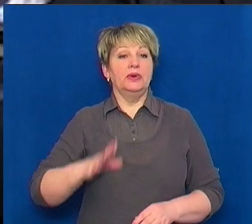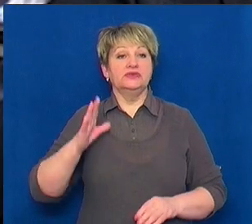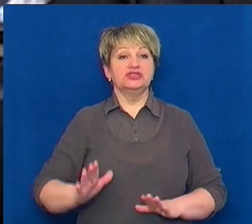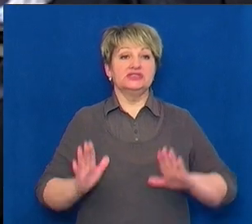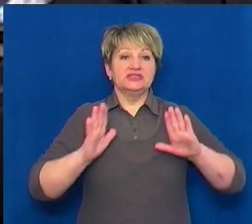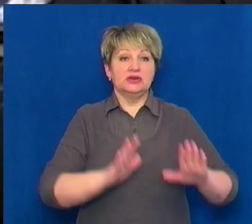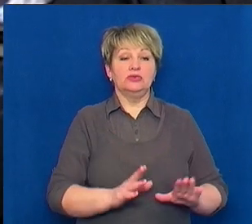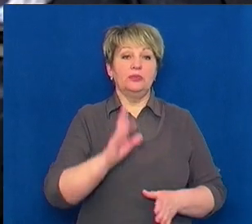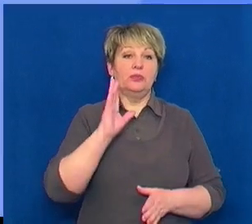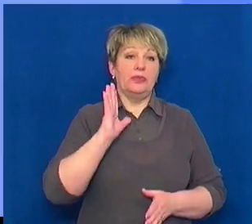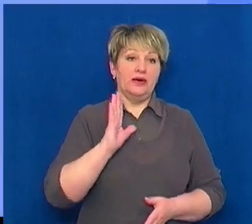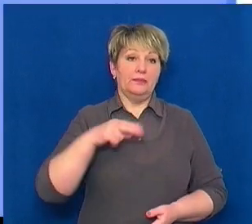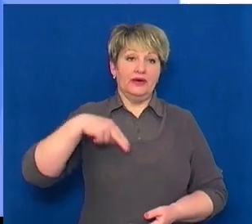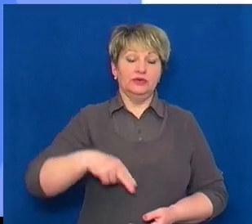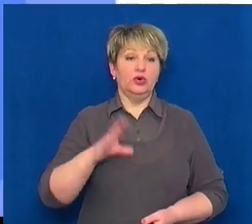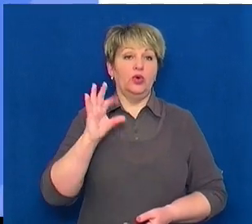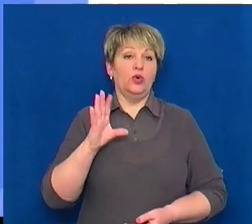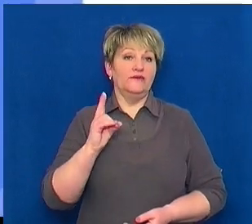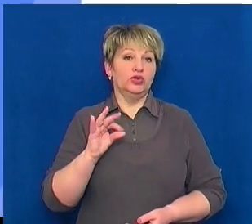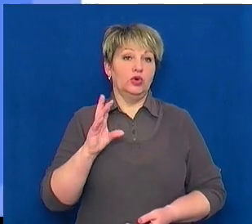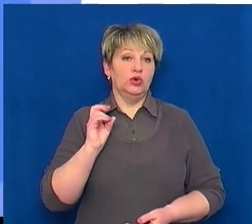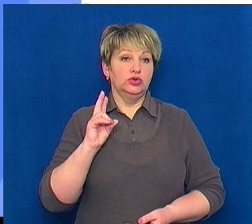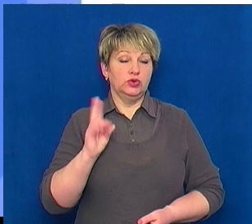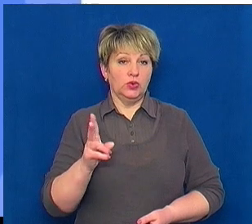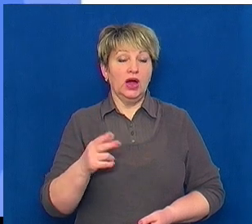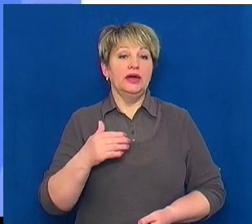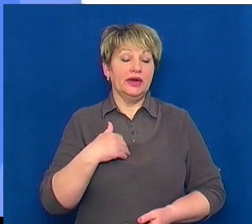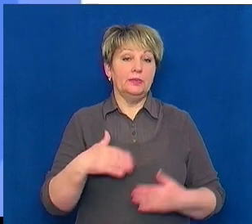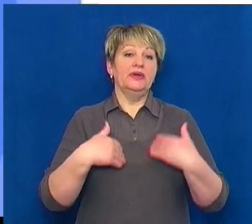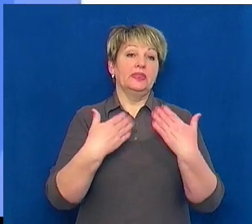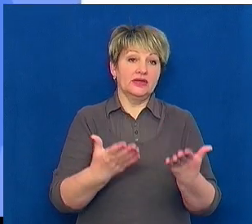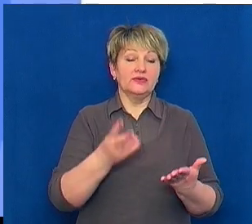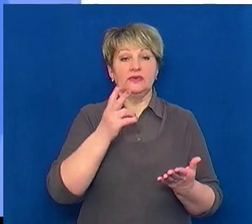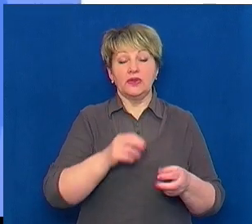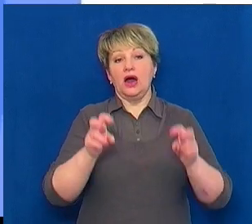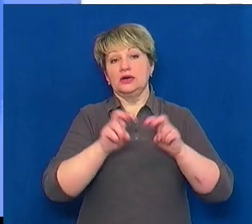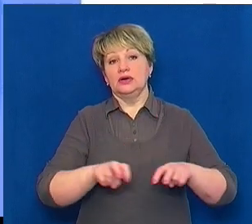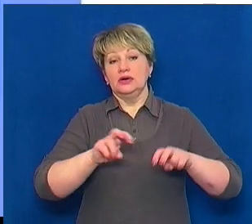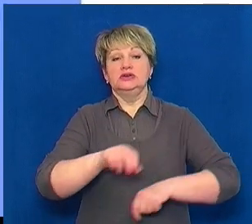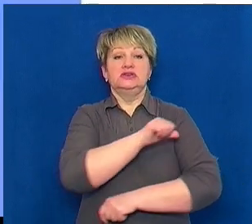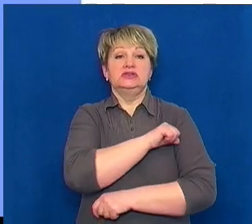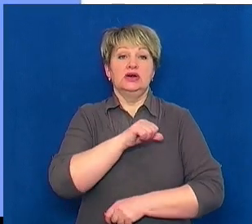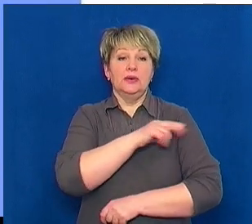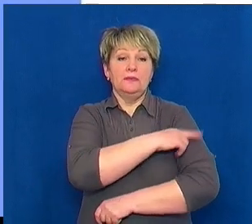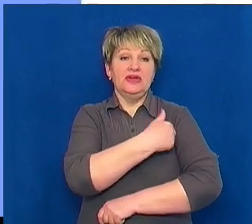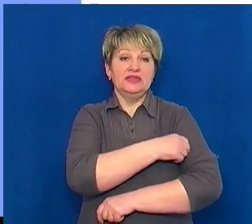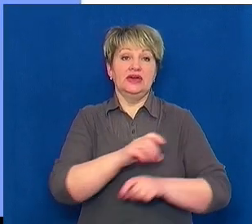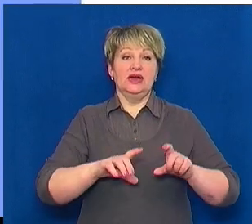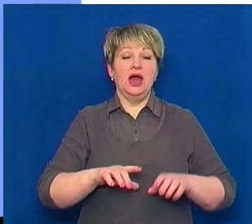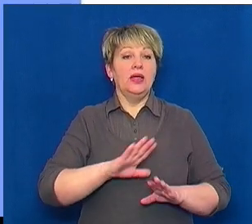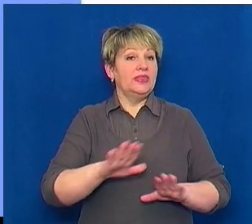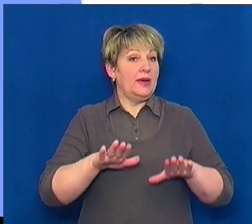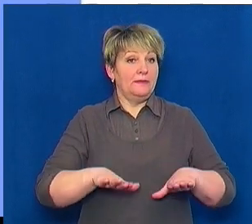здоров'я Павло Ковтонюк. Я би це віддавав на розсуд насправді медичним закладам, навіть не місцевій владі, а